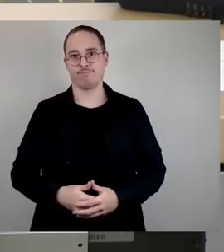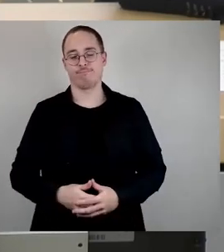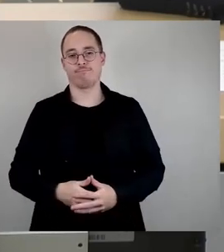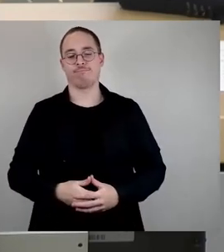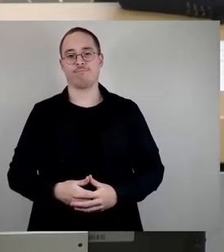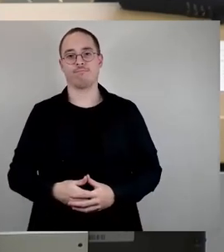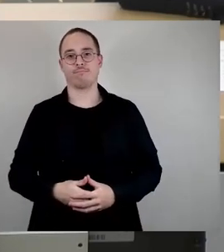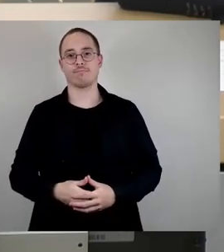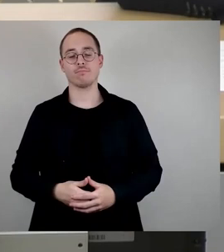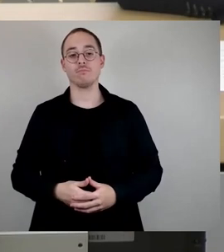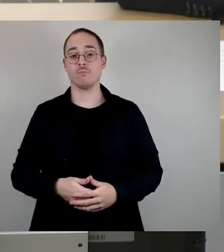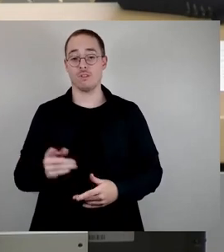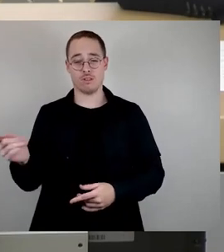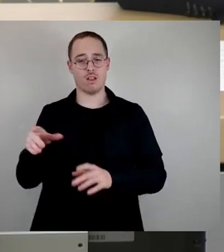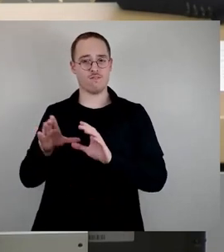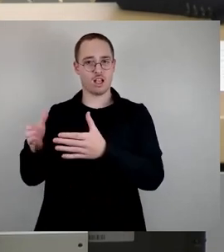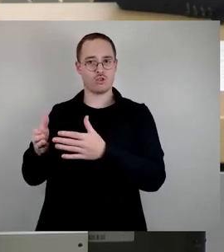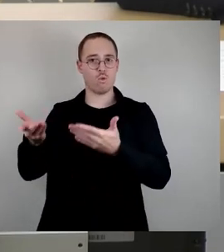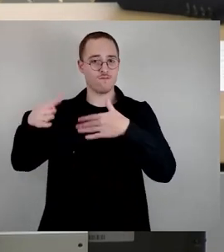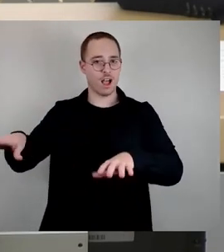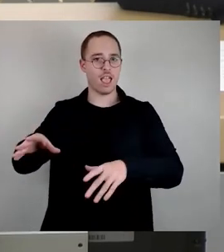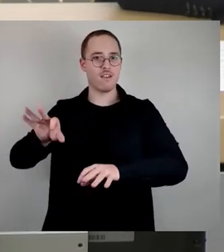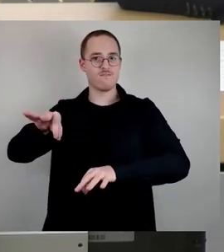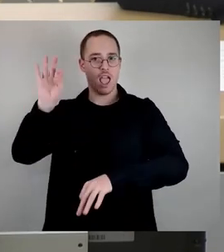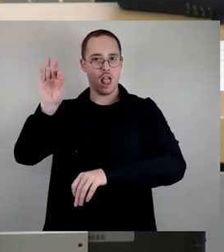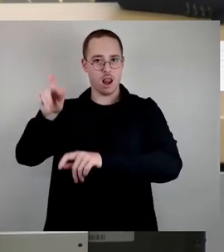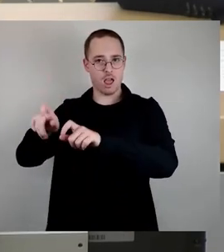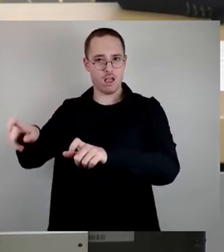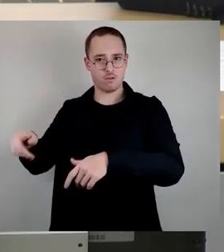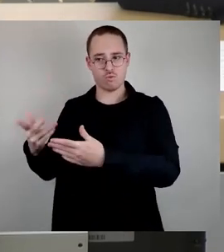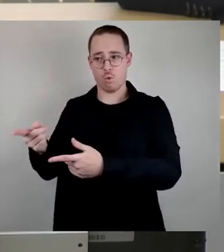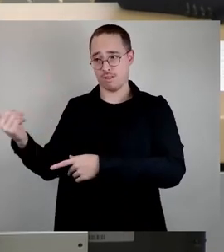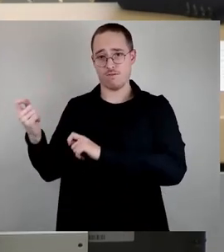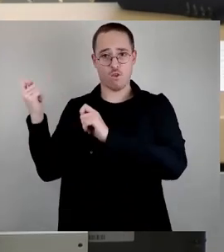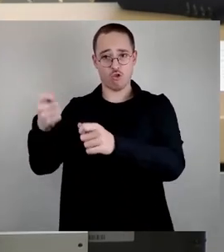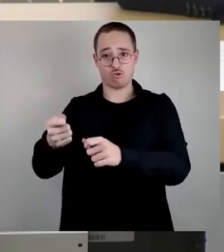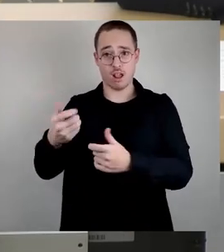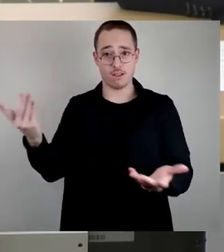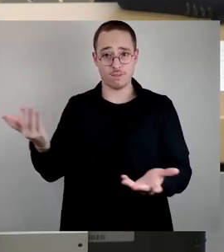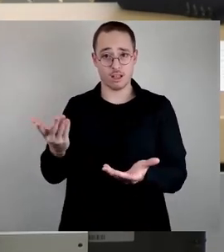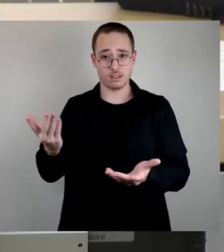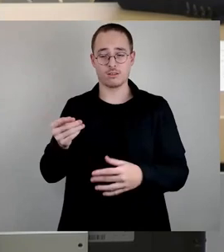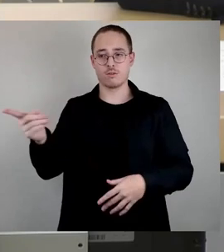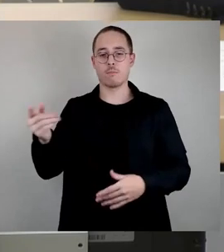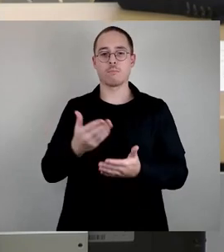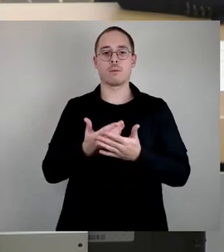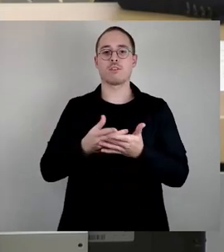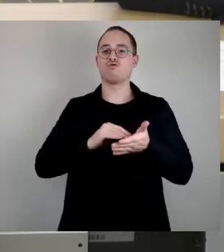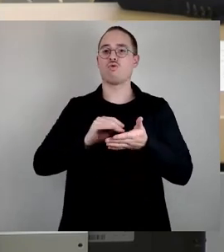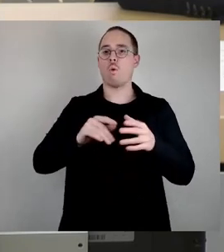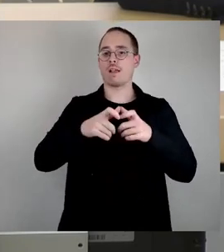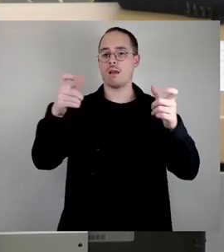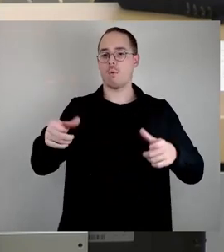angeht, dort ist ja nun der Vorschlag, dass ein Schulgebäude, also ein Ersatz für die im Sommer